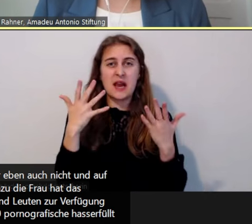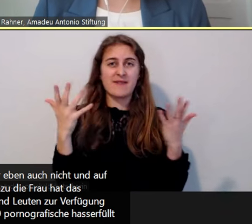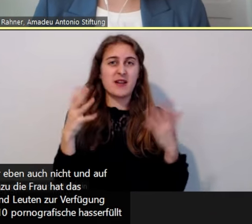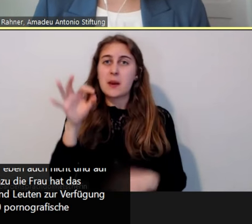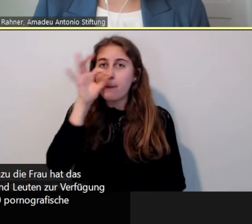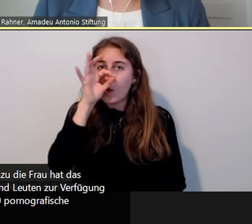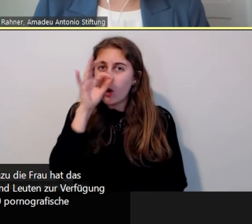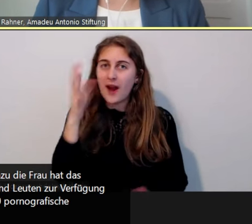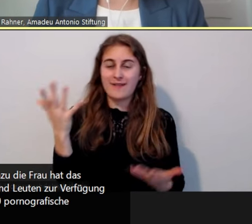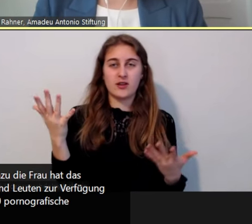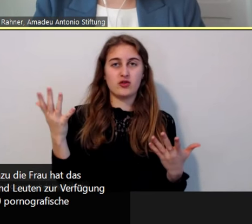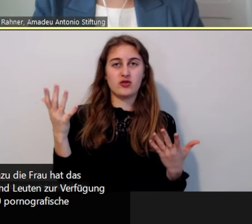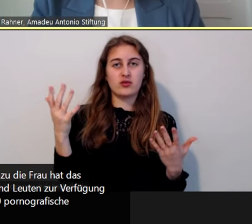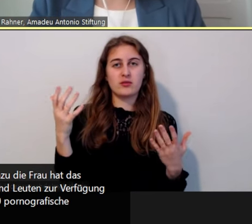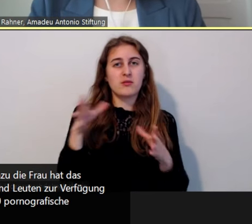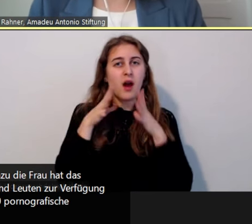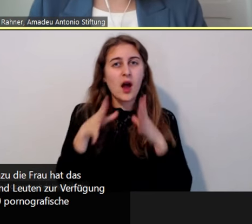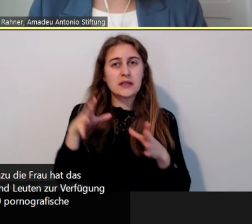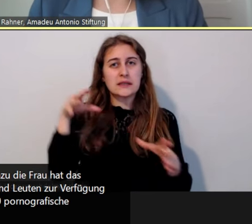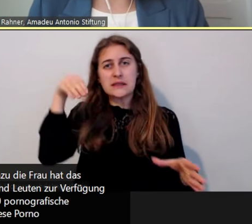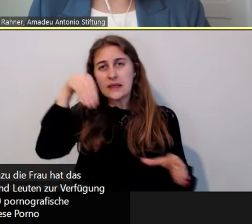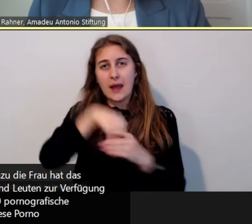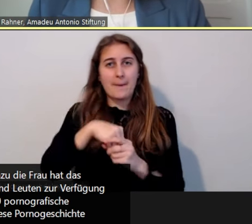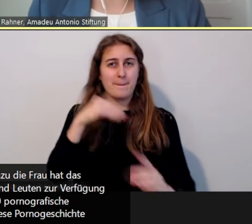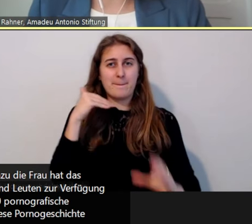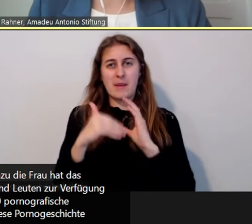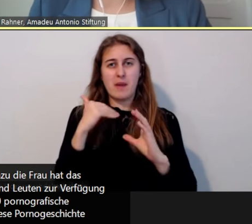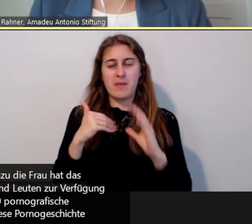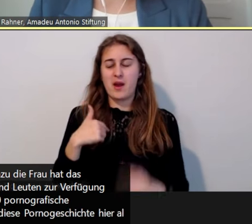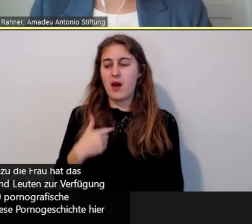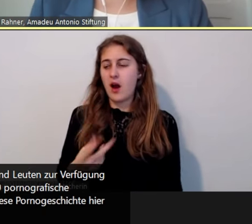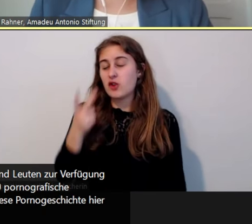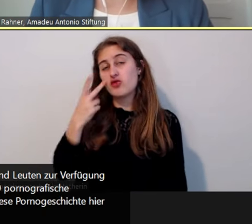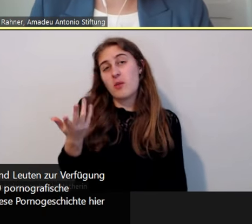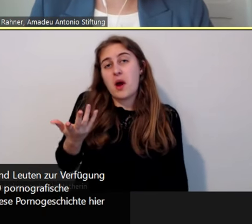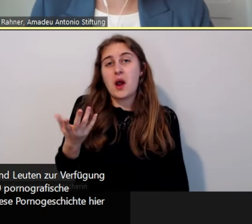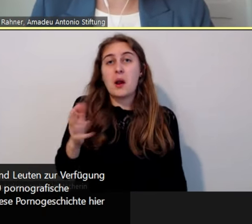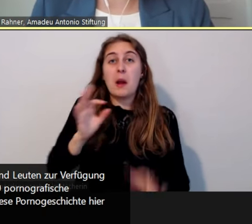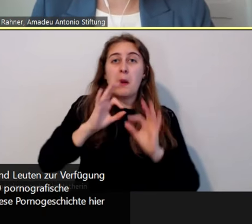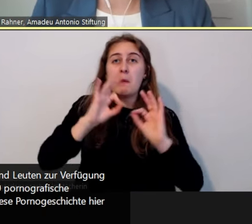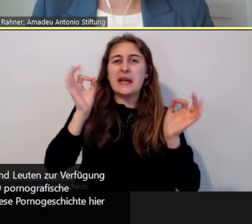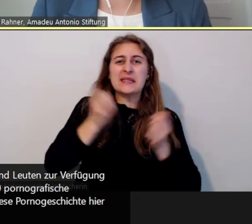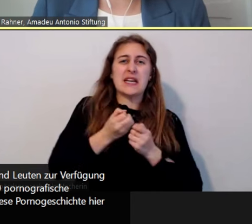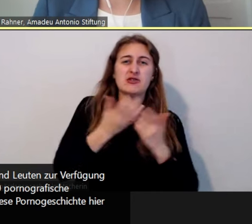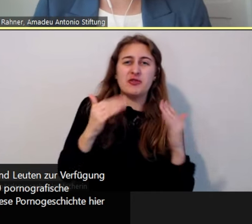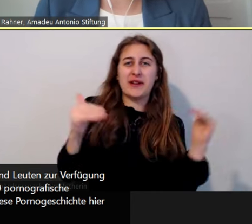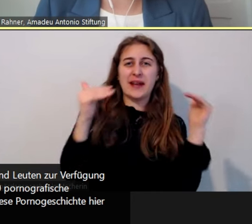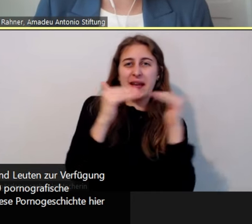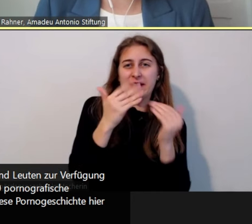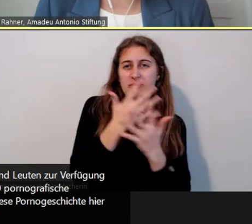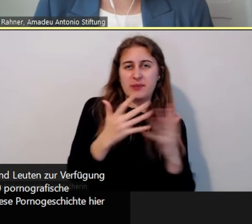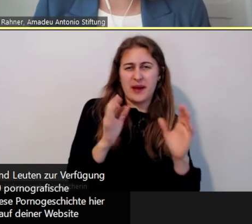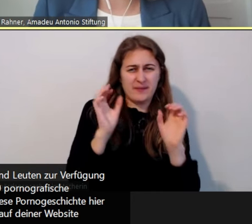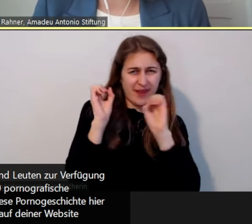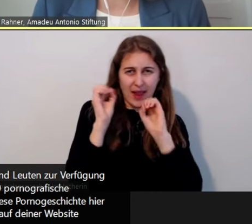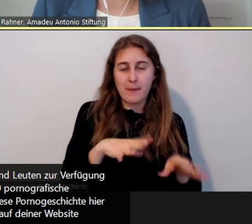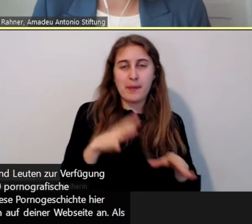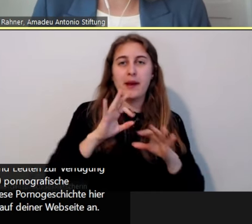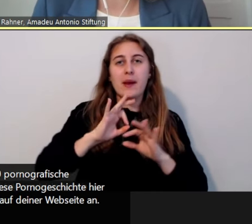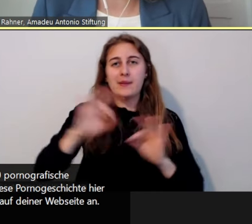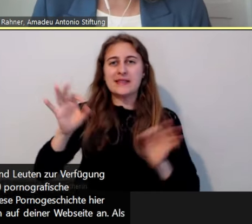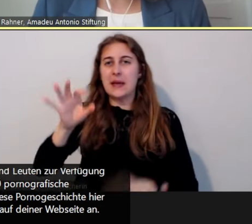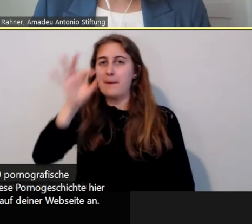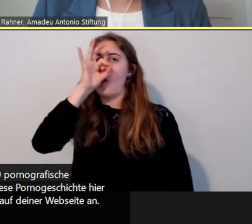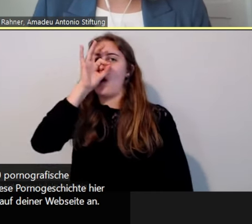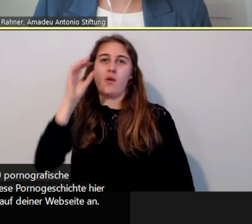E-Mails und so weiter. Hier, mach doch diese Porno-Geschichte hier als gendergerechte Sprache, biete das doch auf deiner Webseite an. Also wirklich auch total